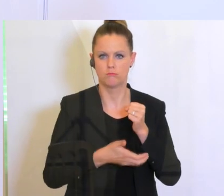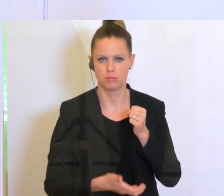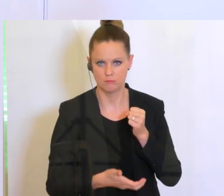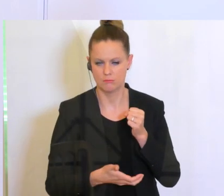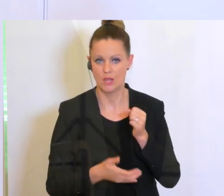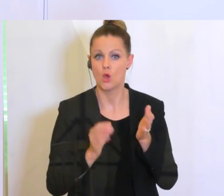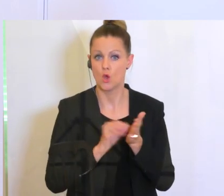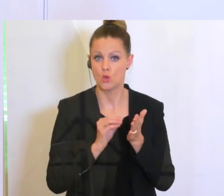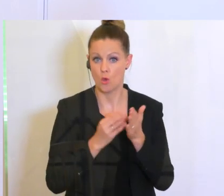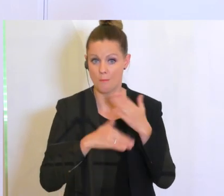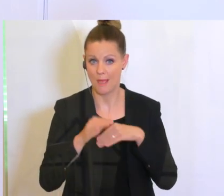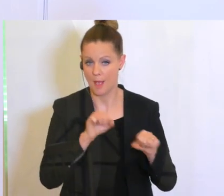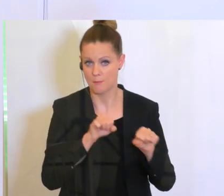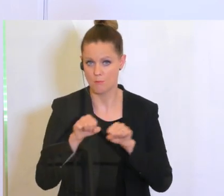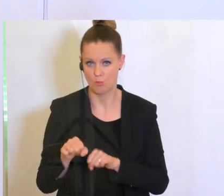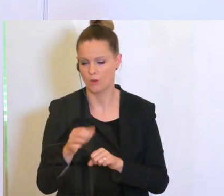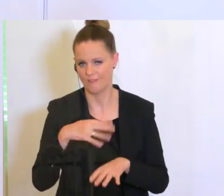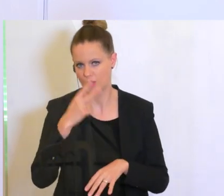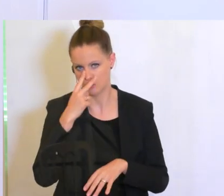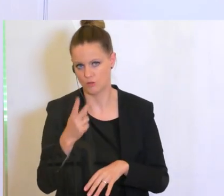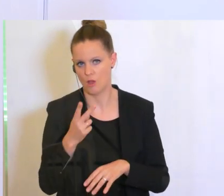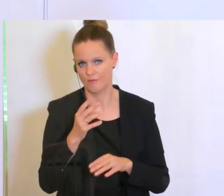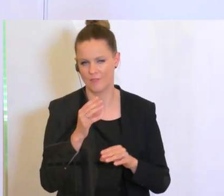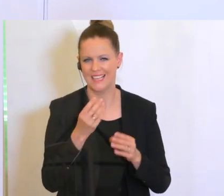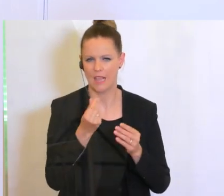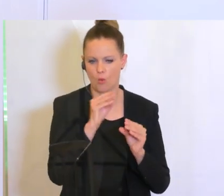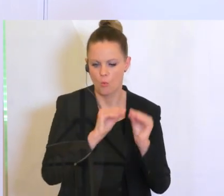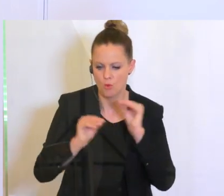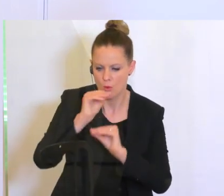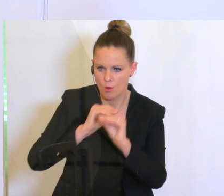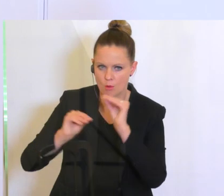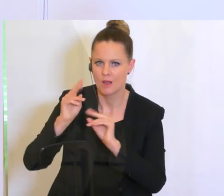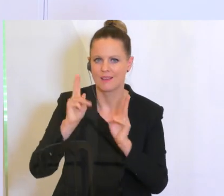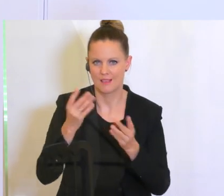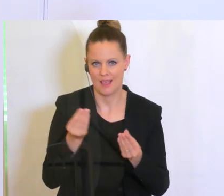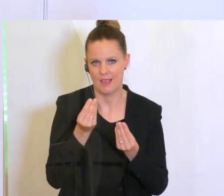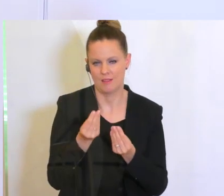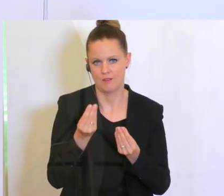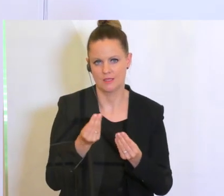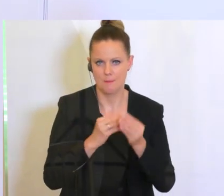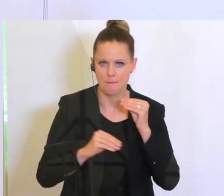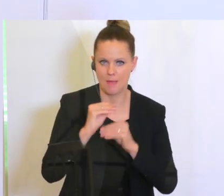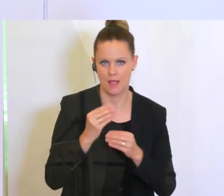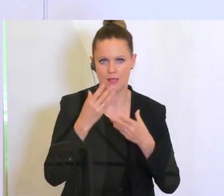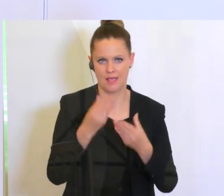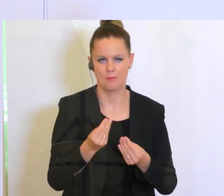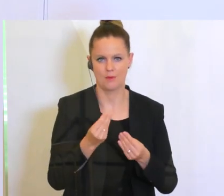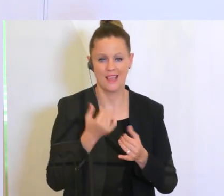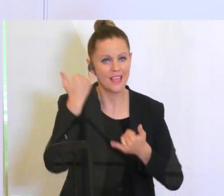Falls noch weiteres möglich ist, schauen wir, dass wir durch Umschichtungen noch etwas aufbringen. Wir haben für die innovative